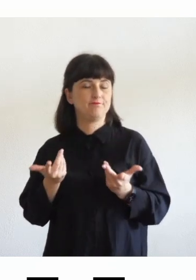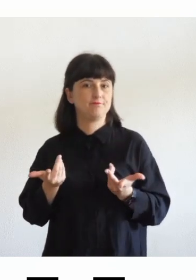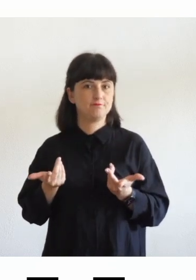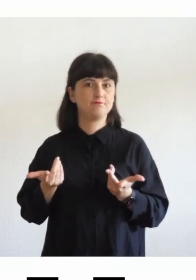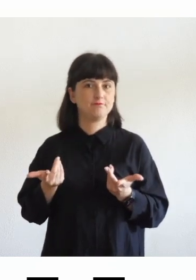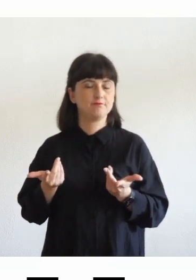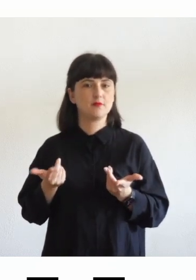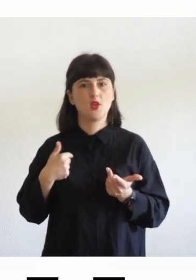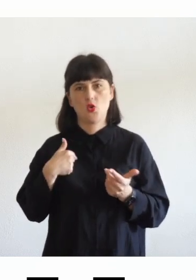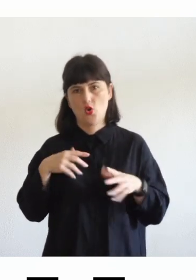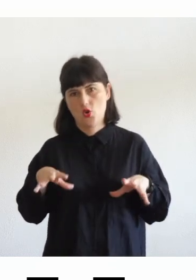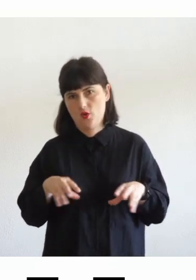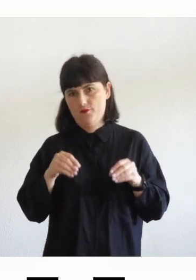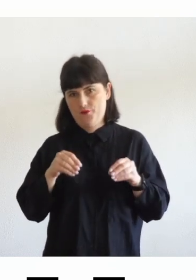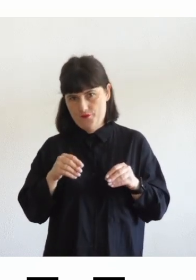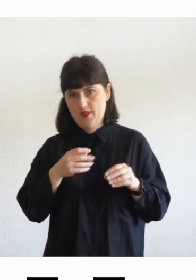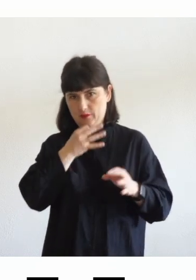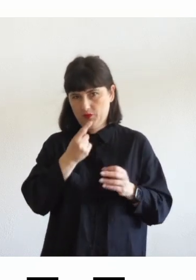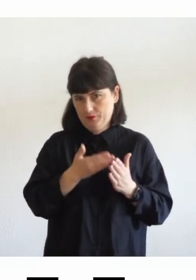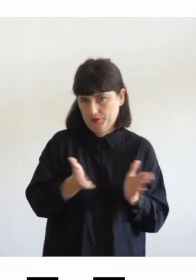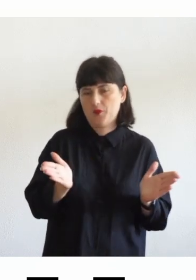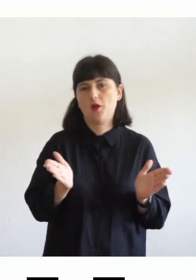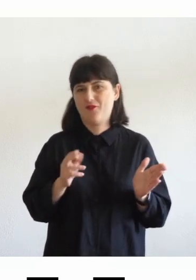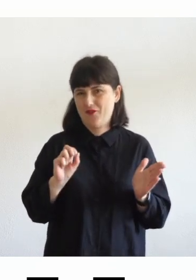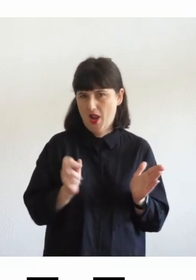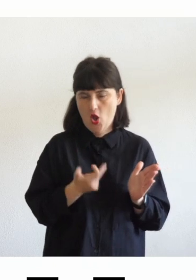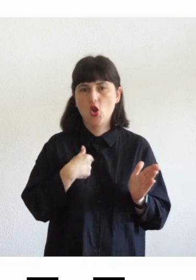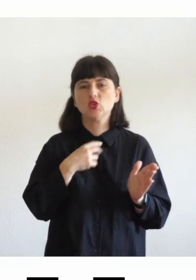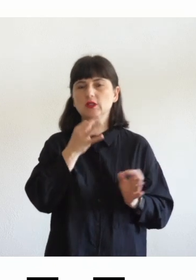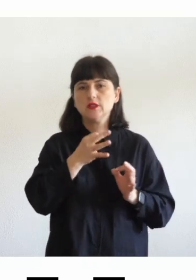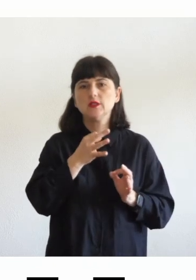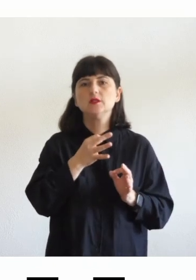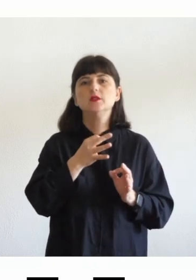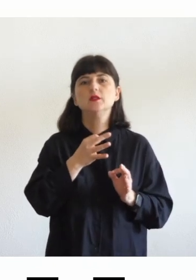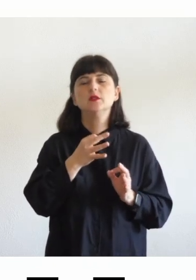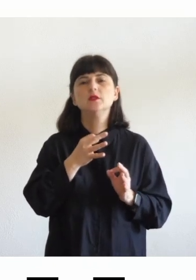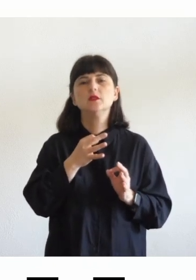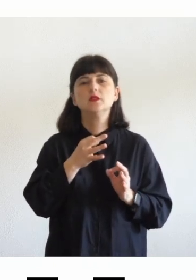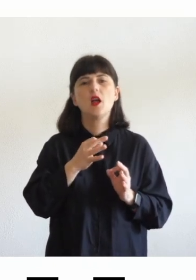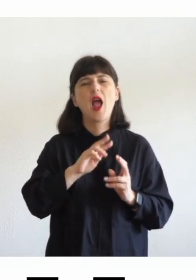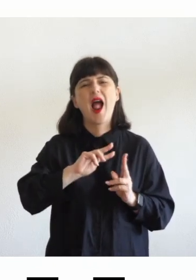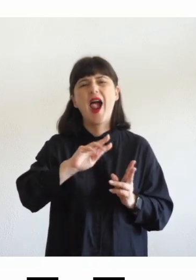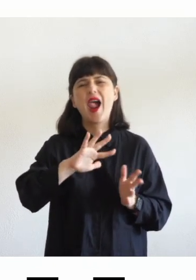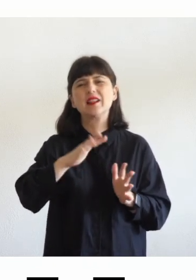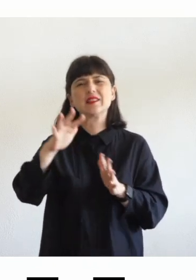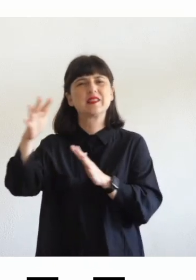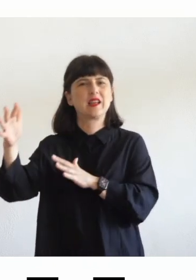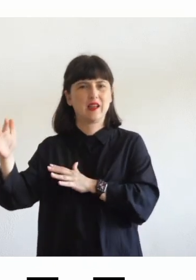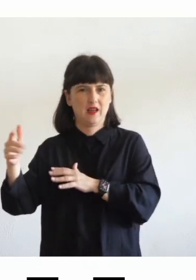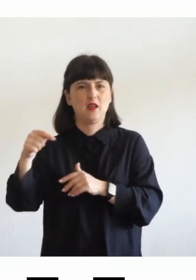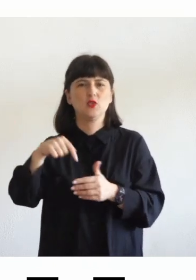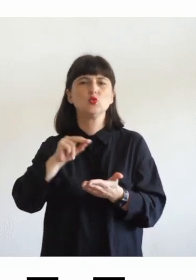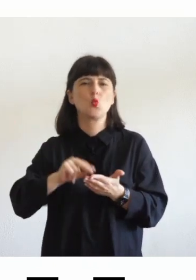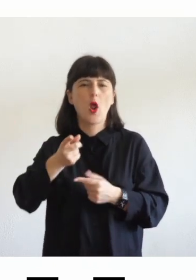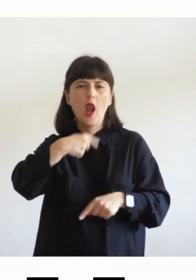apro e chiudo una parentesi molto sintetica su tutte le alternative che a scuola ci